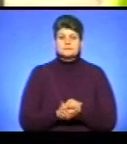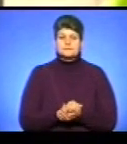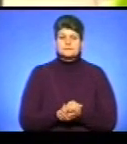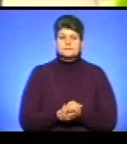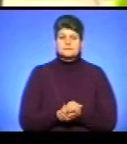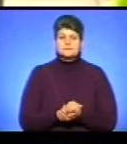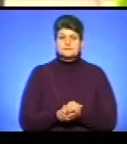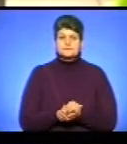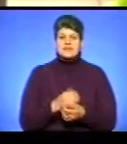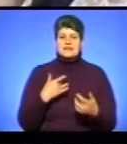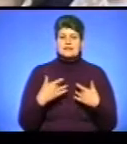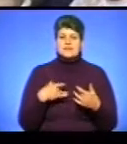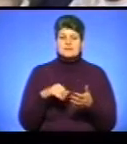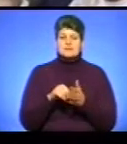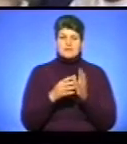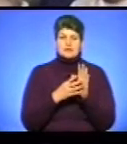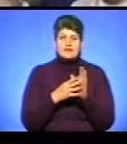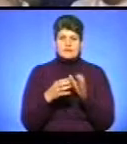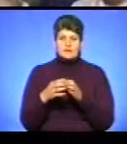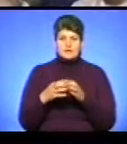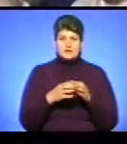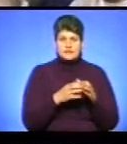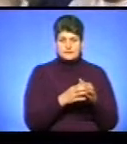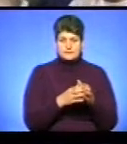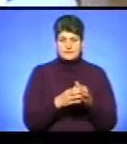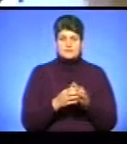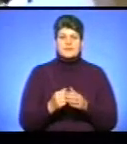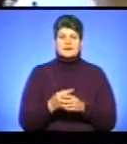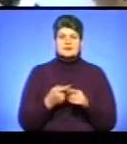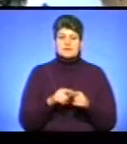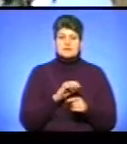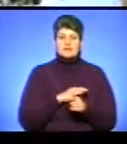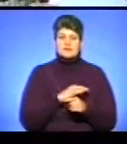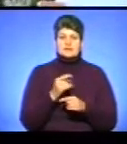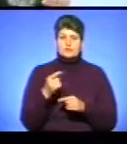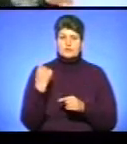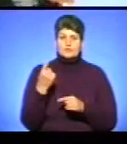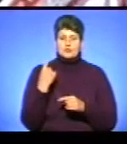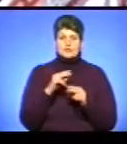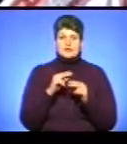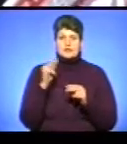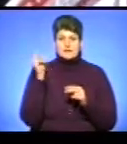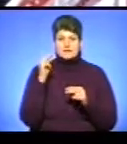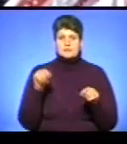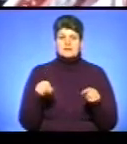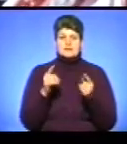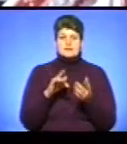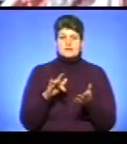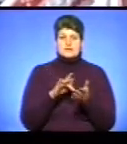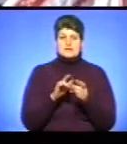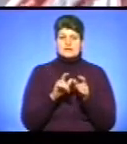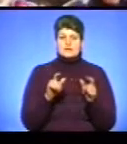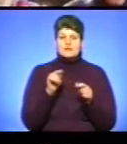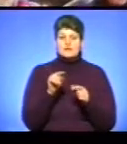На сцені виступили 9 колективів і сольних виконавців. Це вихованці Тернопільського обласного навчально-реабілітаційного центру.